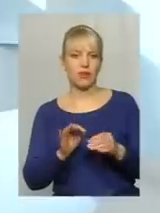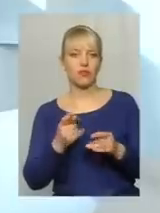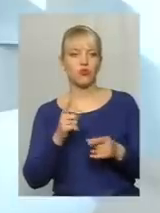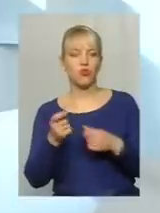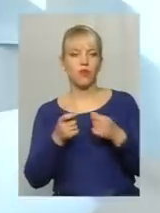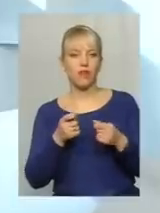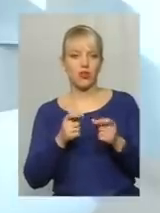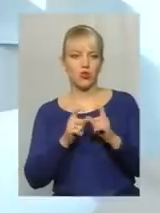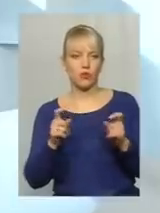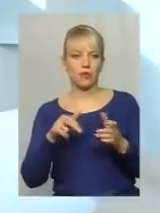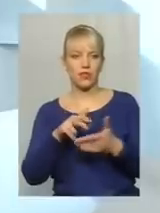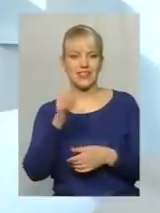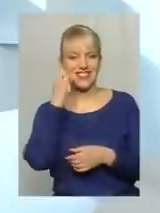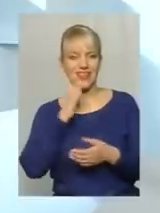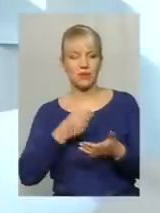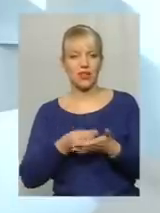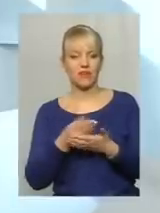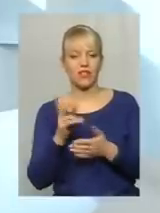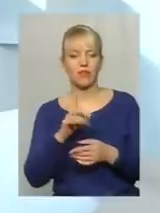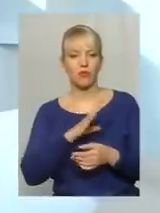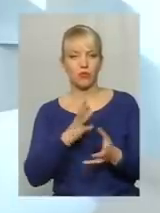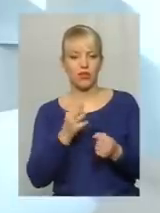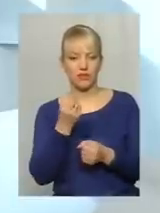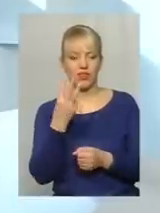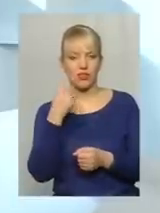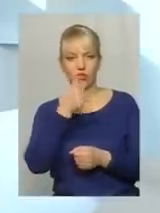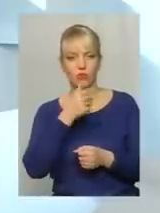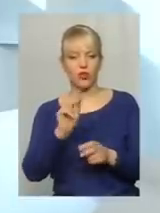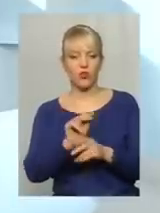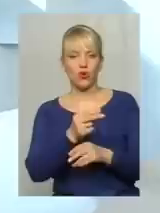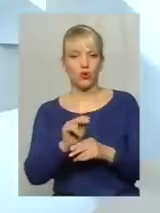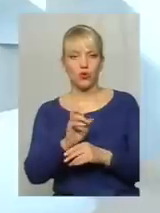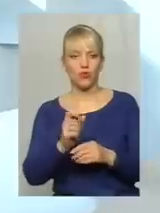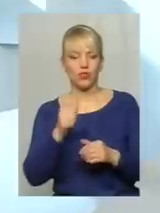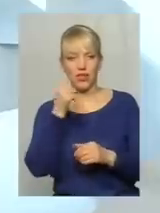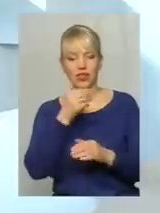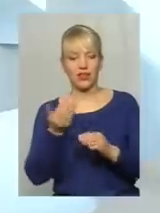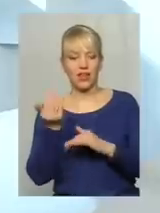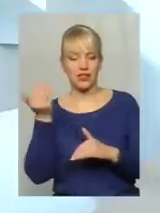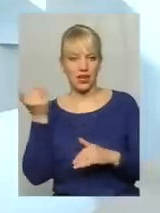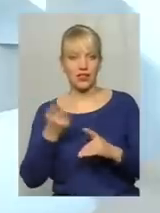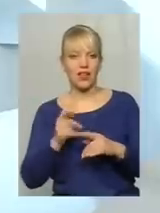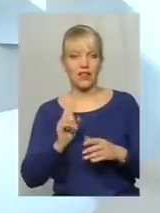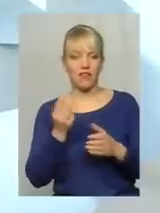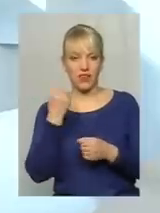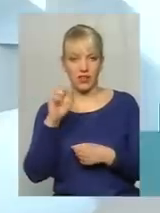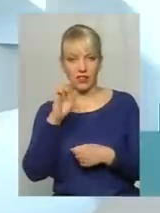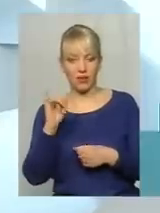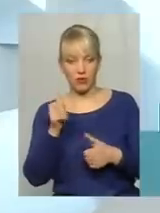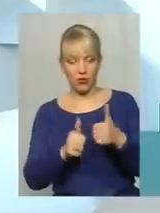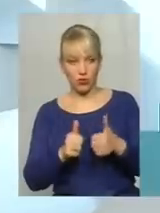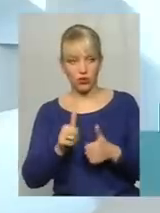компанія пішла зі старим тарифом, який був прийнятий в 2013 році і коригований рік назад, і виграла конкурс,